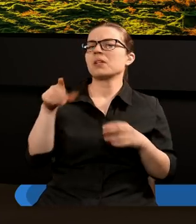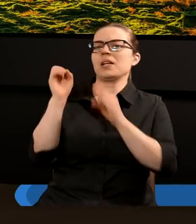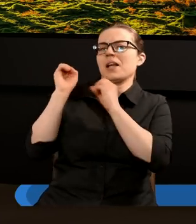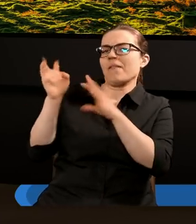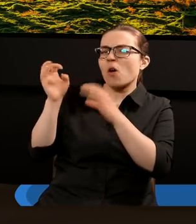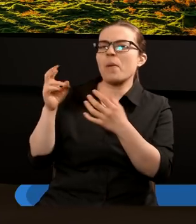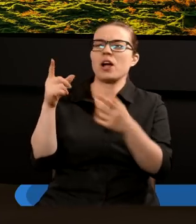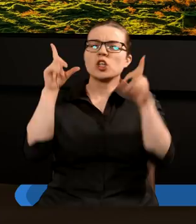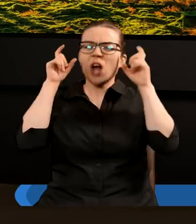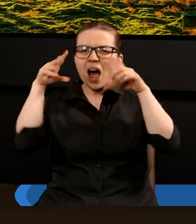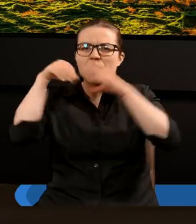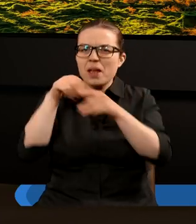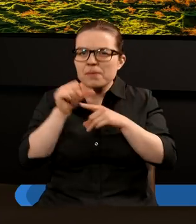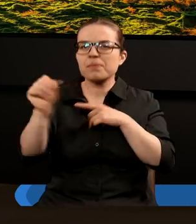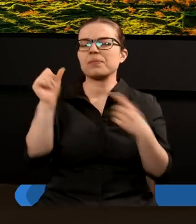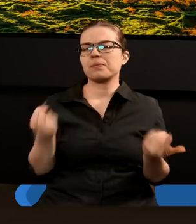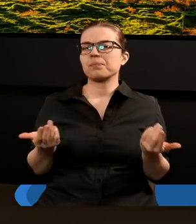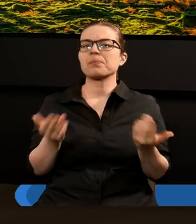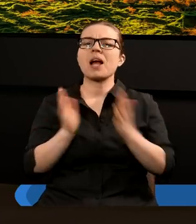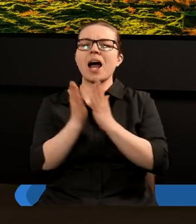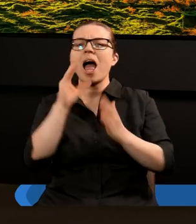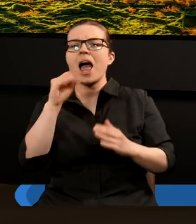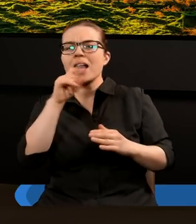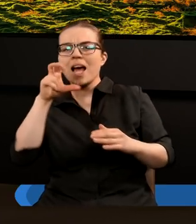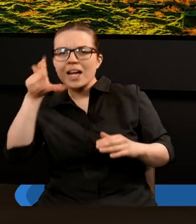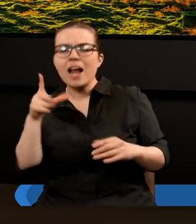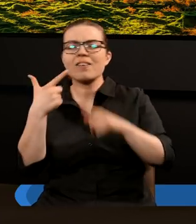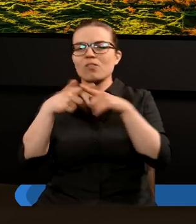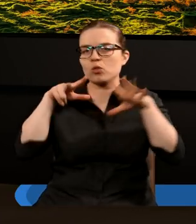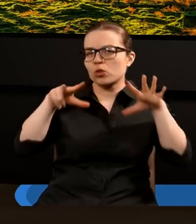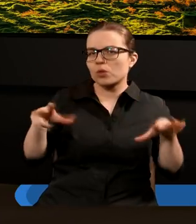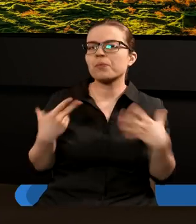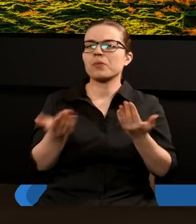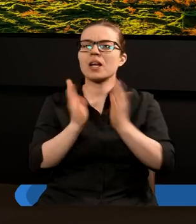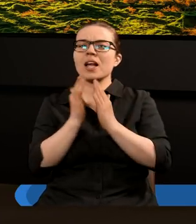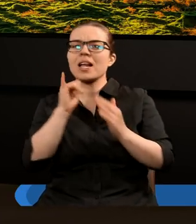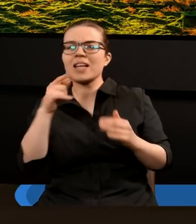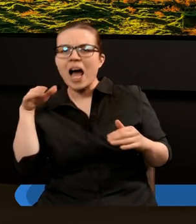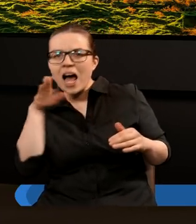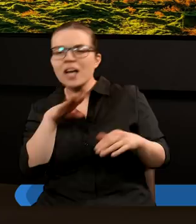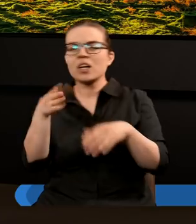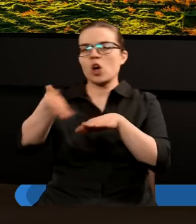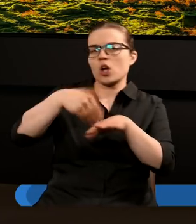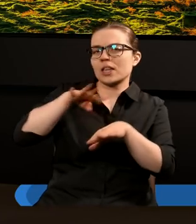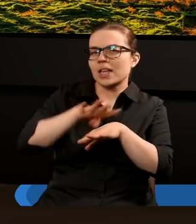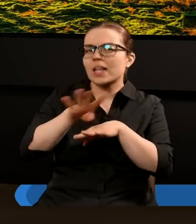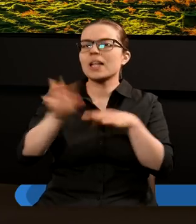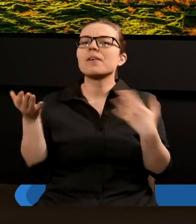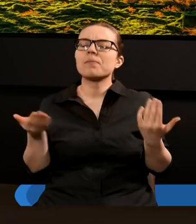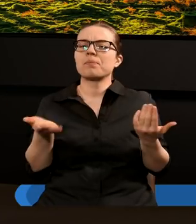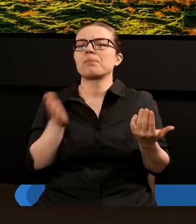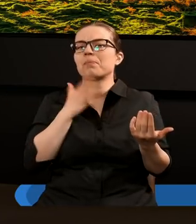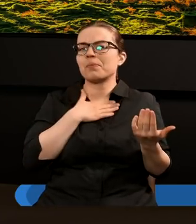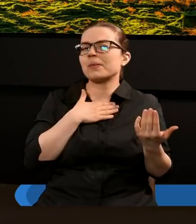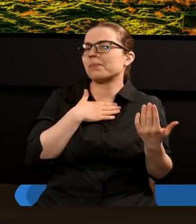szatana w księdze Ezechiela w rozdziale 28, w księdze Izajasza w rozdziale 14. Tutaj mamy